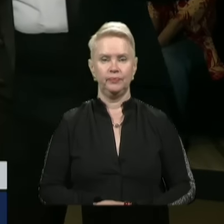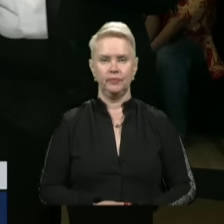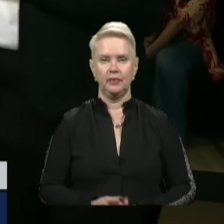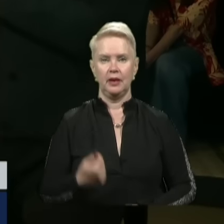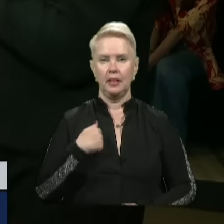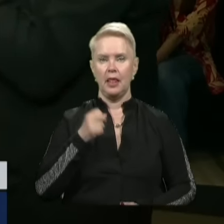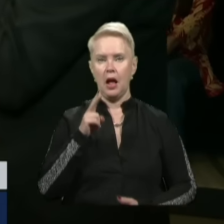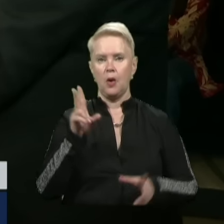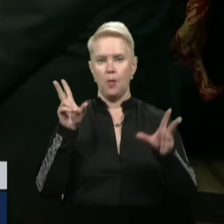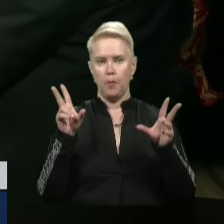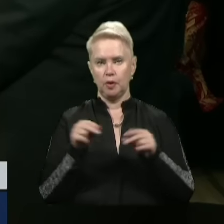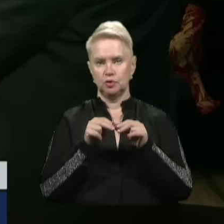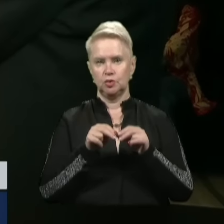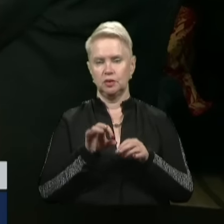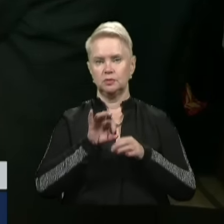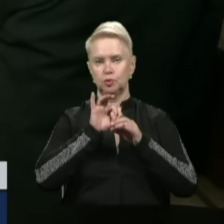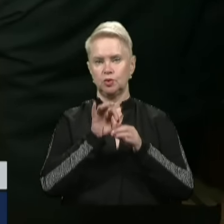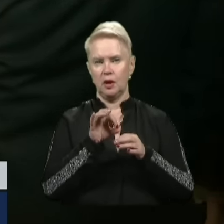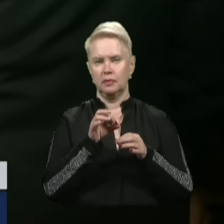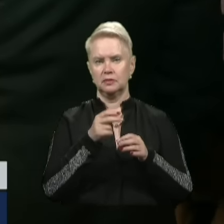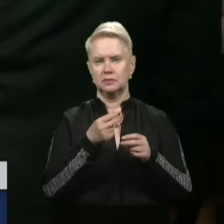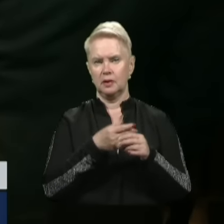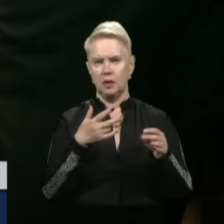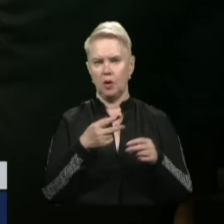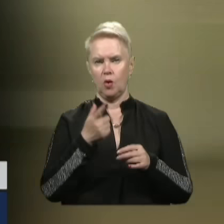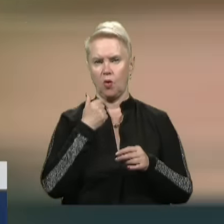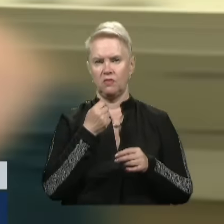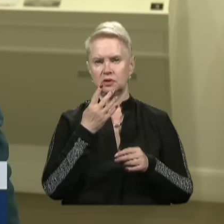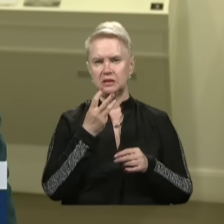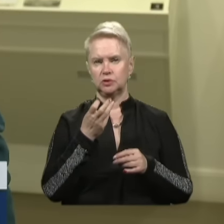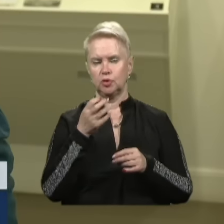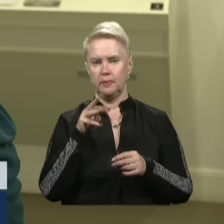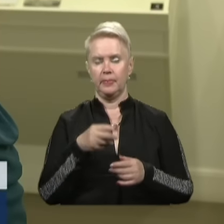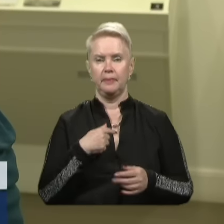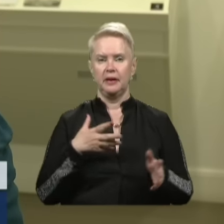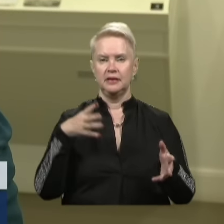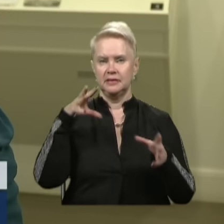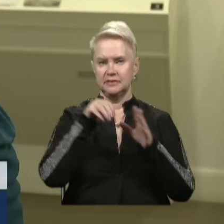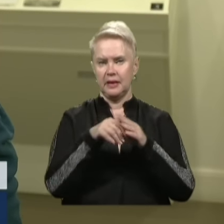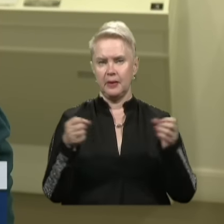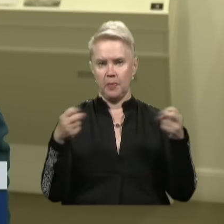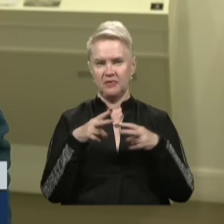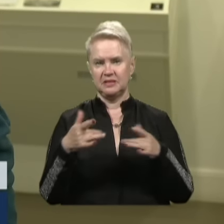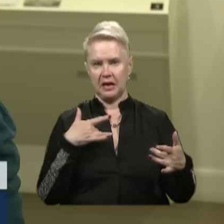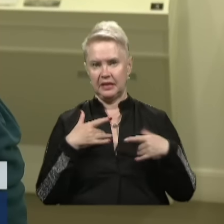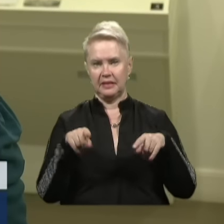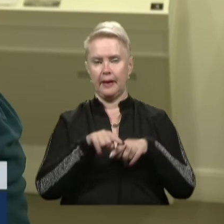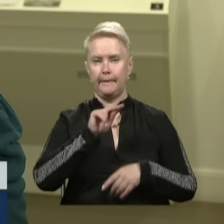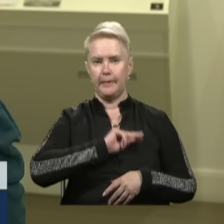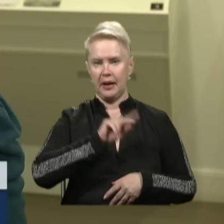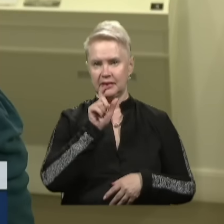пощастить, спускаємо кров 300-400 мільйоніттів. Ми задіяли як професійних акторів, так і